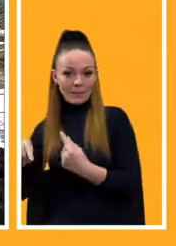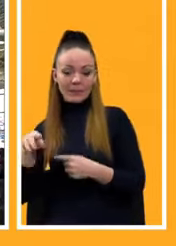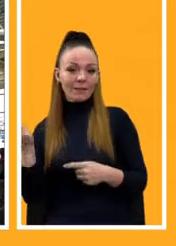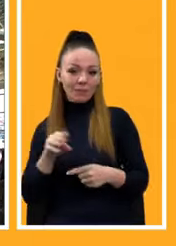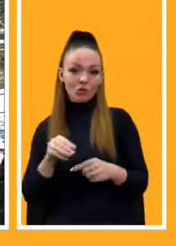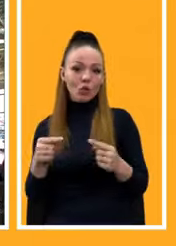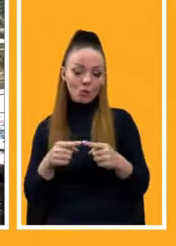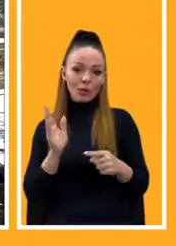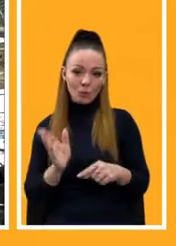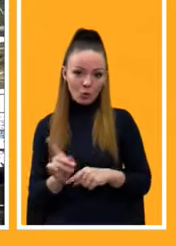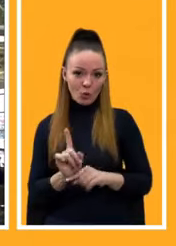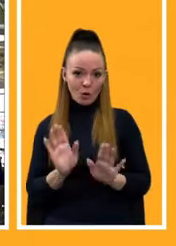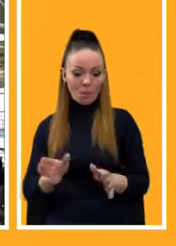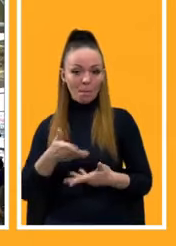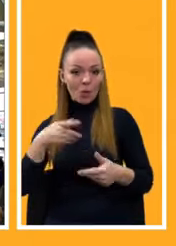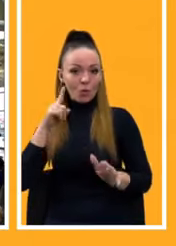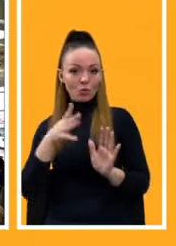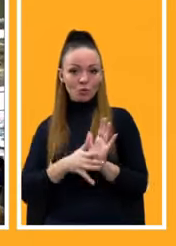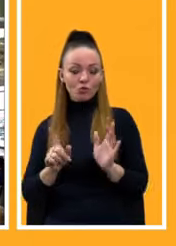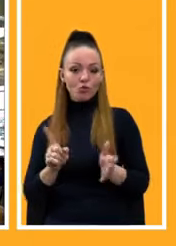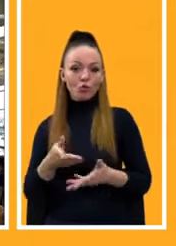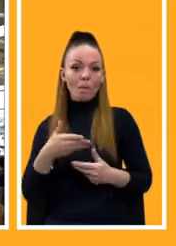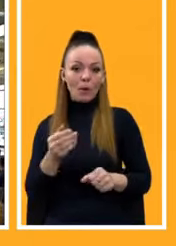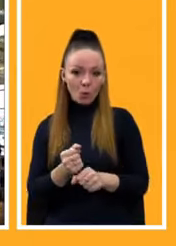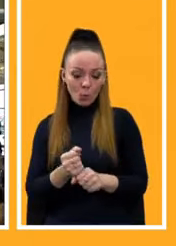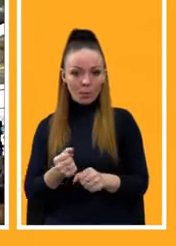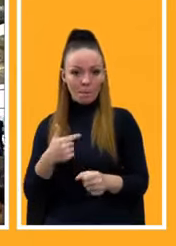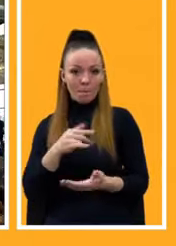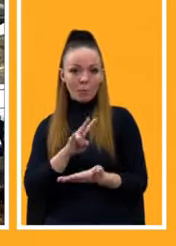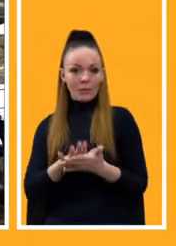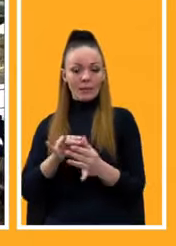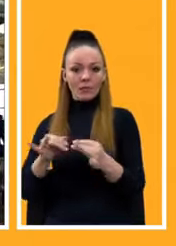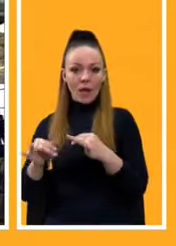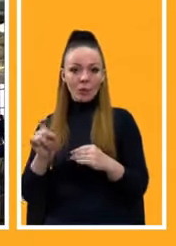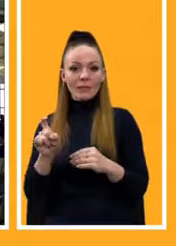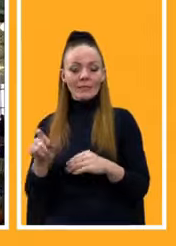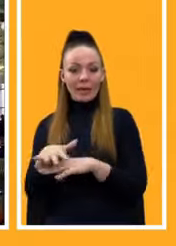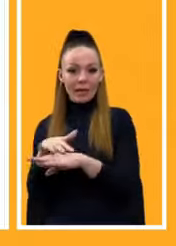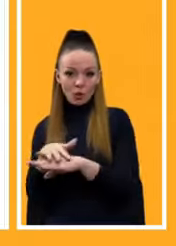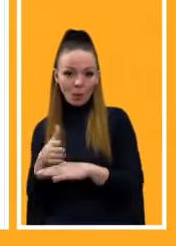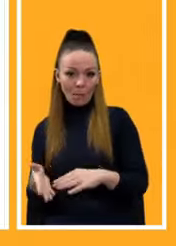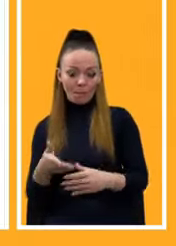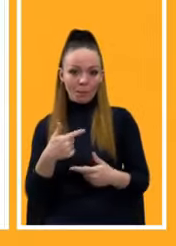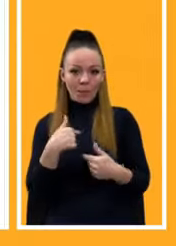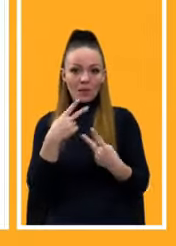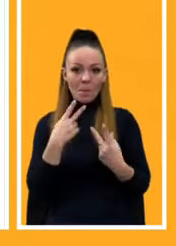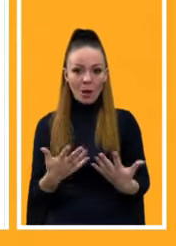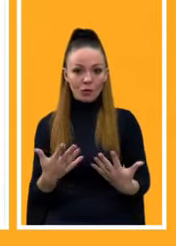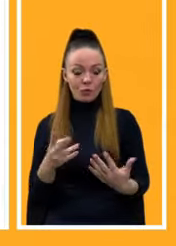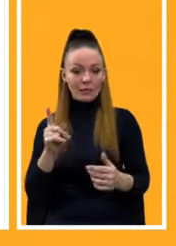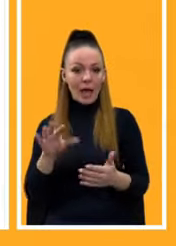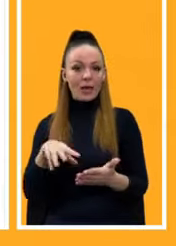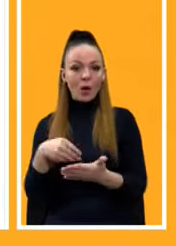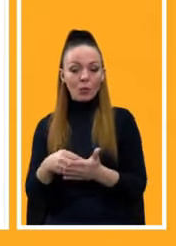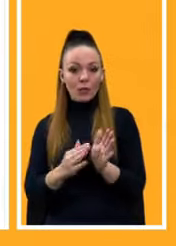нормально. Ми розуміємо, що ми робимо, ми постійно в діалозі з ринком. Тобто, я не бачу тут якогось... Я думаю, що за рахунок